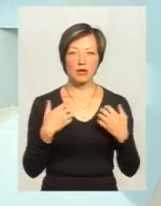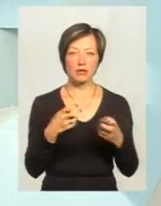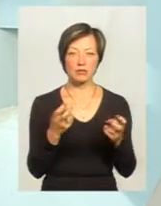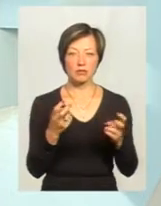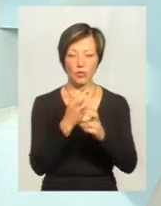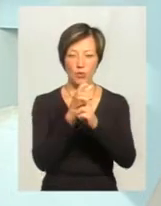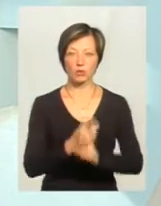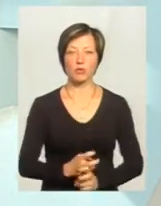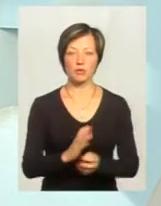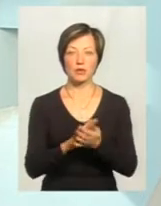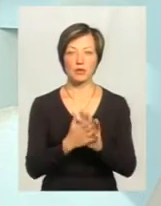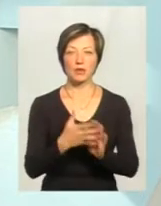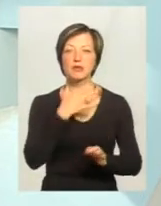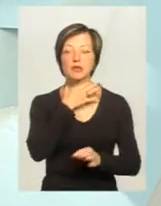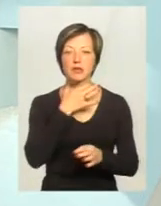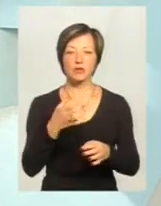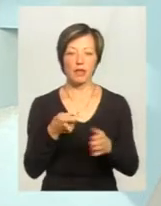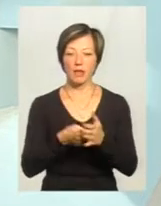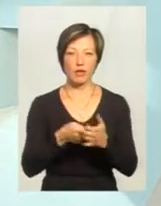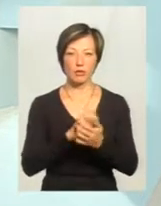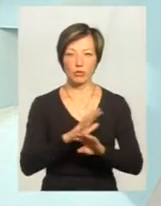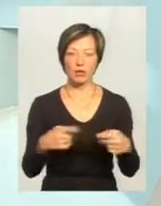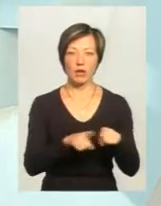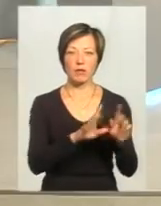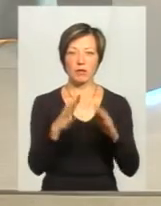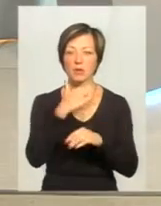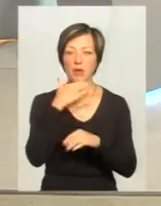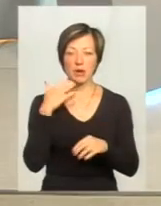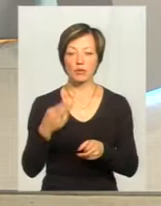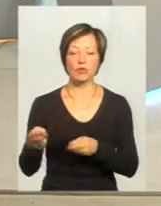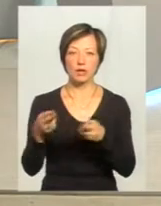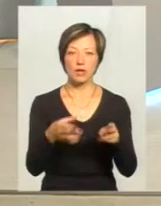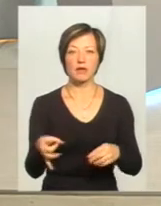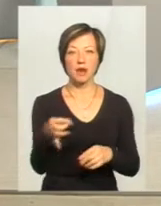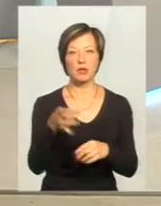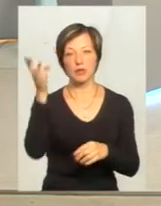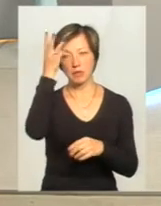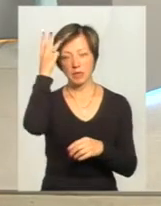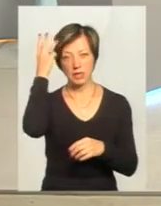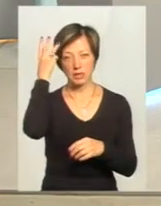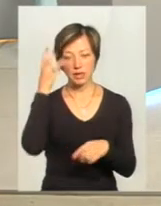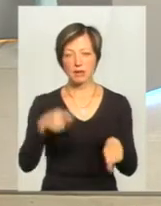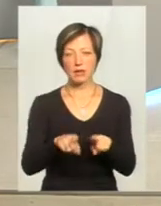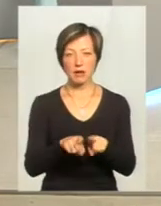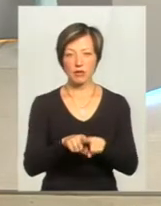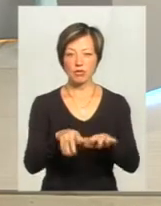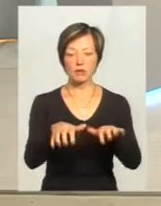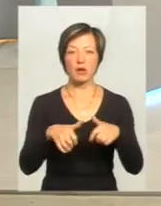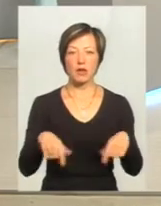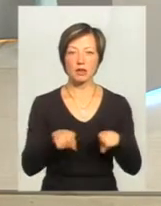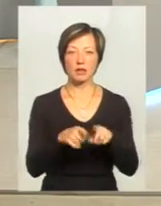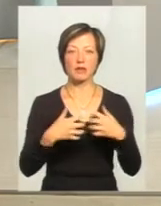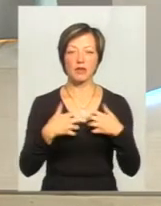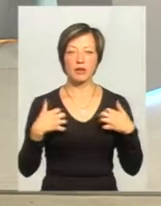стані. Тобто, прив'язали на ланцюг і просто не годують. Таких випадків багато. І ми виїжджали в район Хмельницький, також забирали таких тварин.